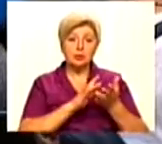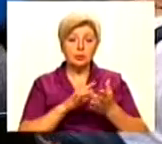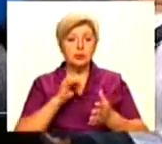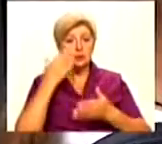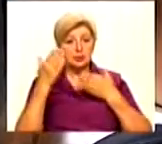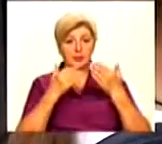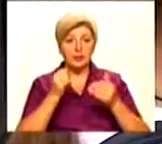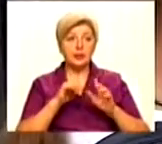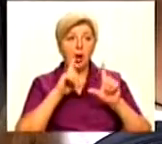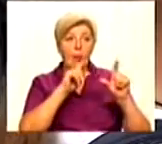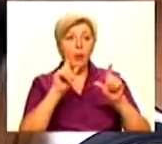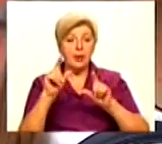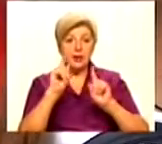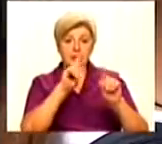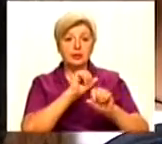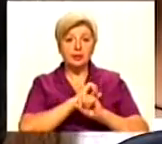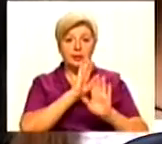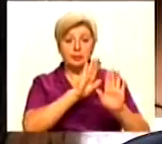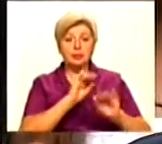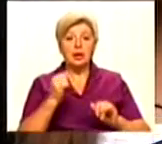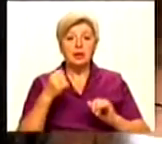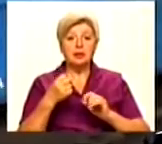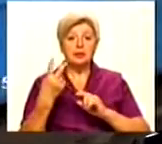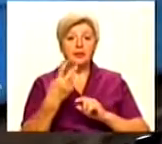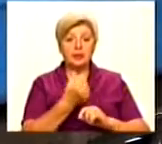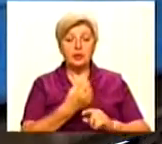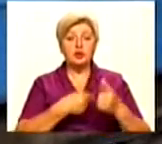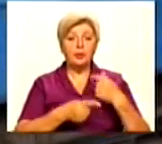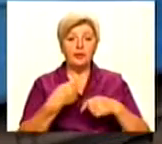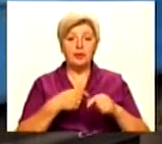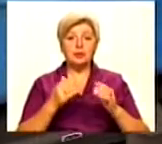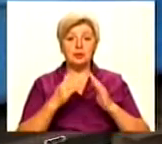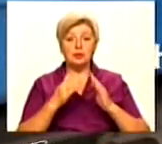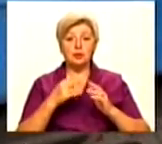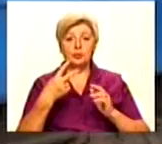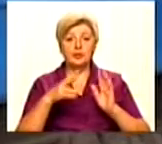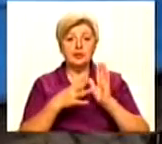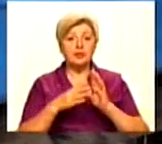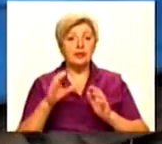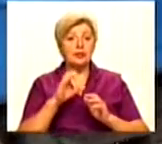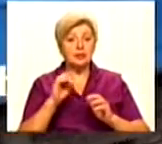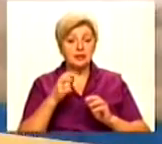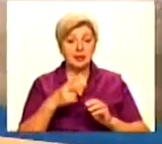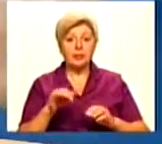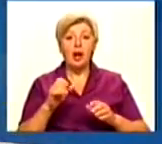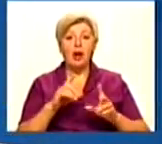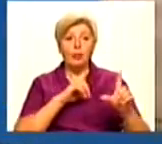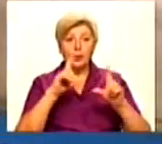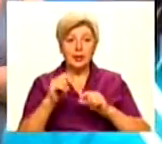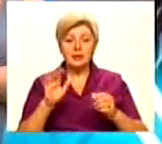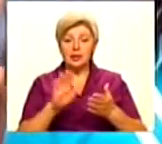триватиме два тижні. До Дніпра вони повернуться 29 серпня. Відпочинок для дітей абсолютно безкоштовний.